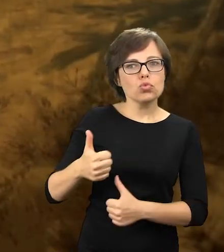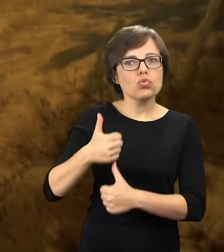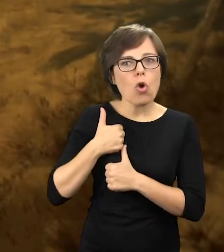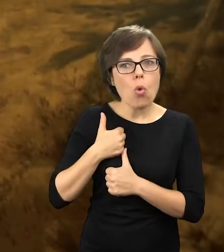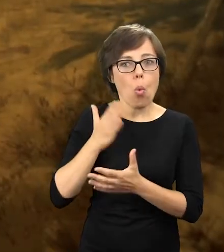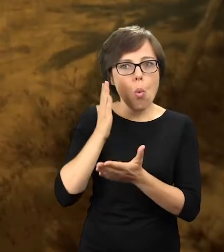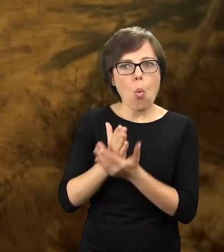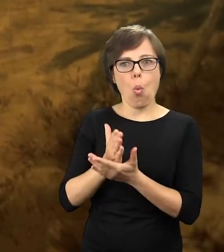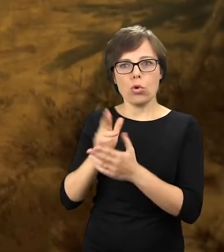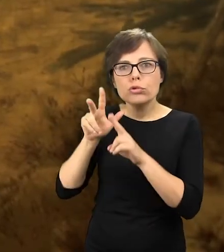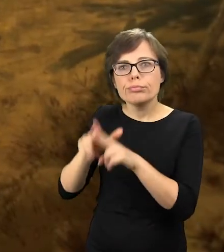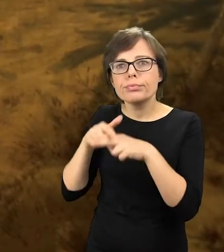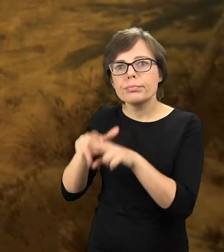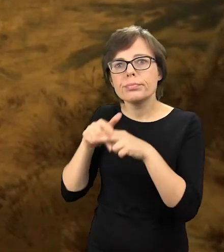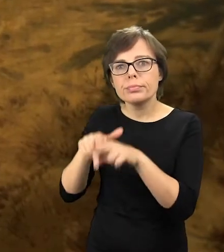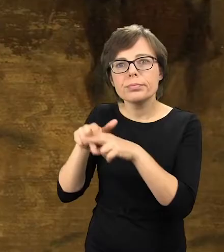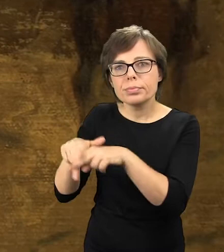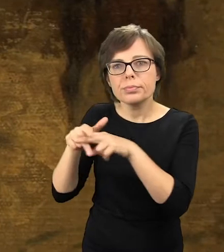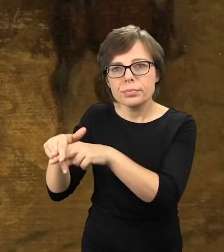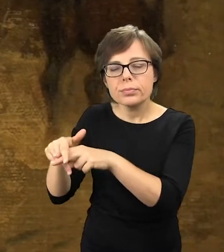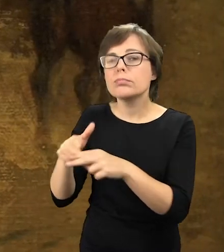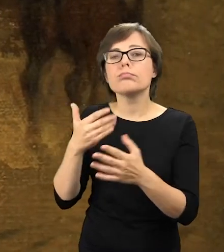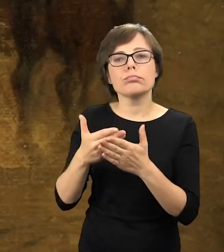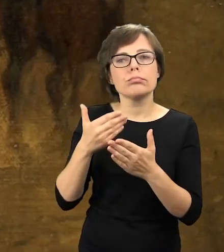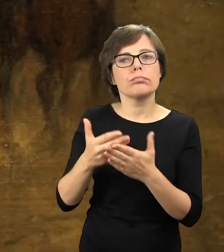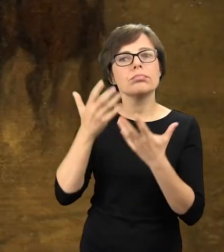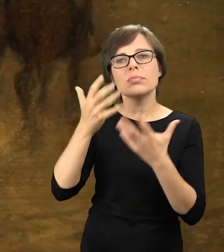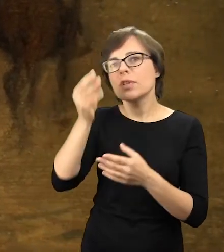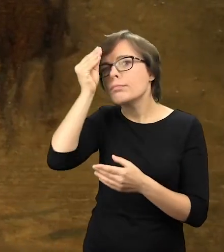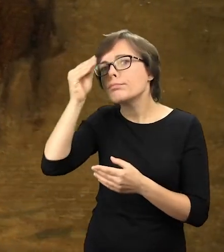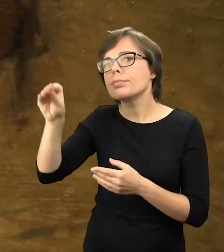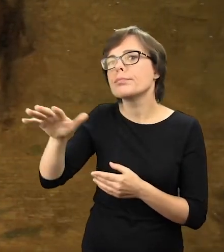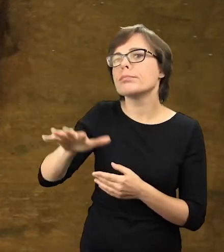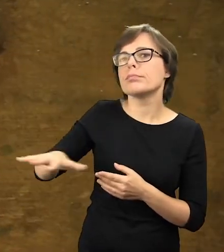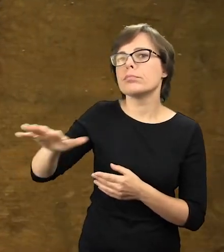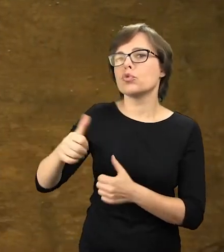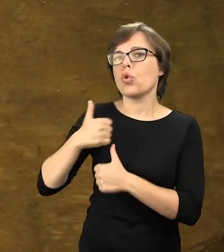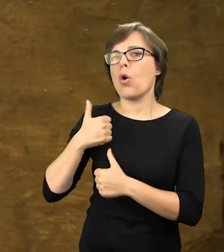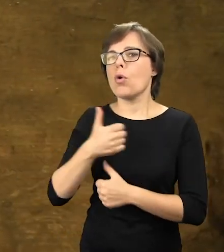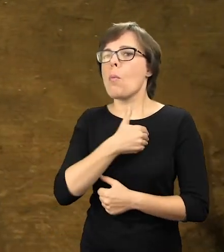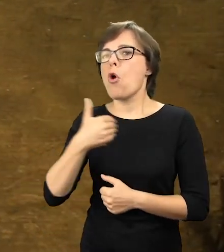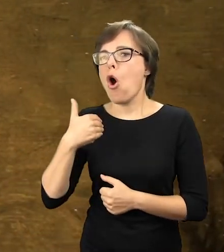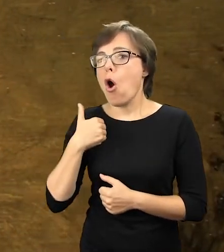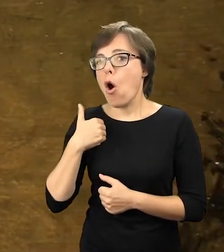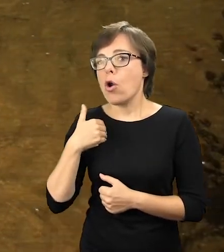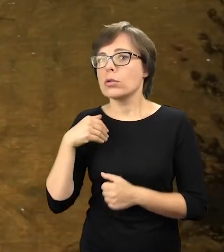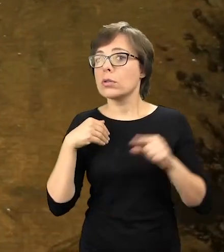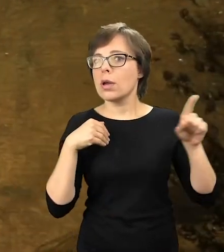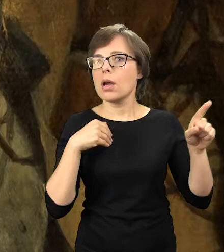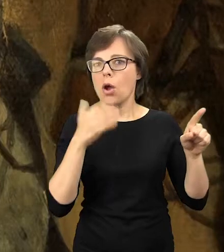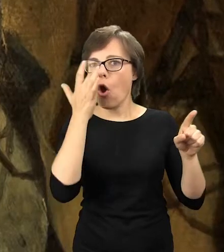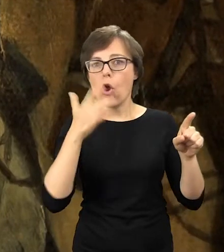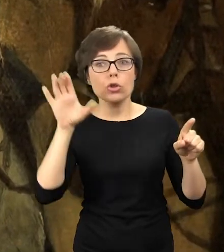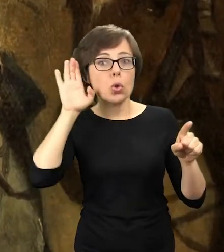uczestników tego zwiadu już właśnie puścił się galopem, żeby powiadomić swoich o nadciągającym